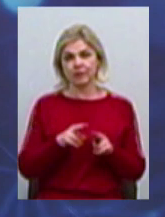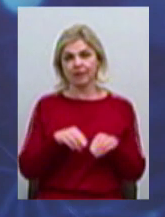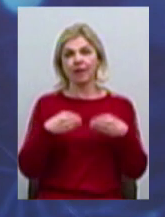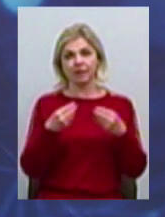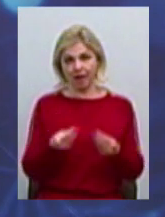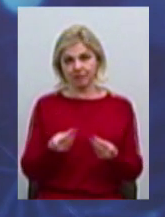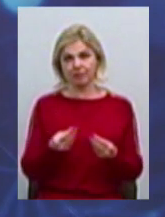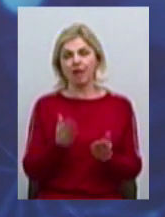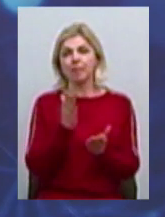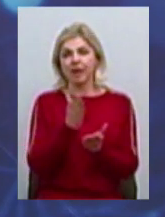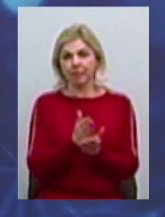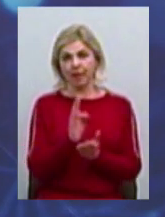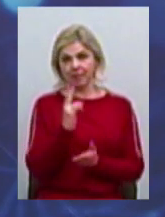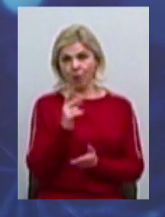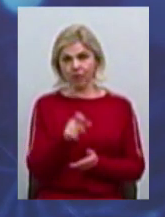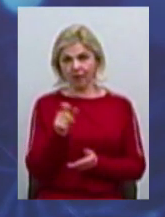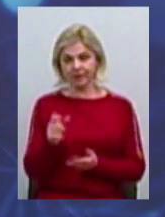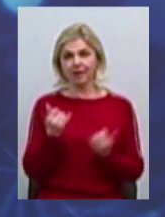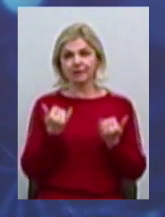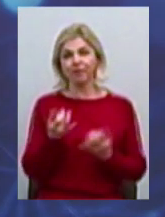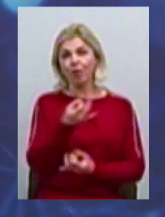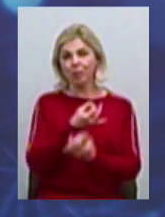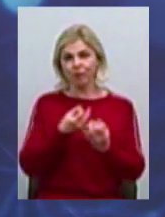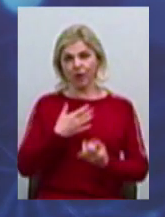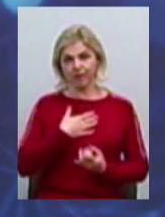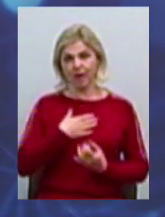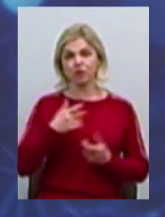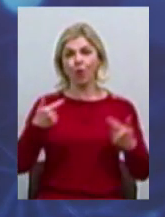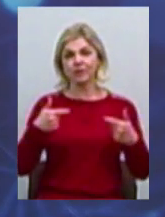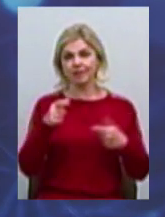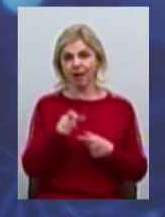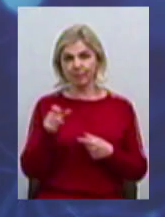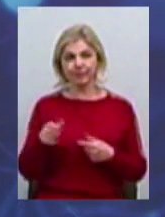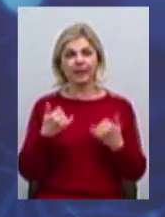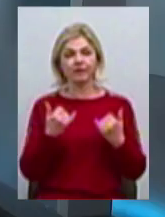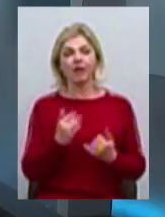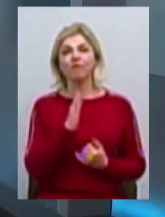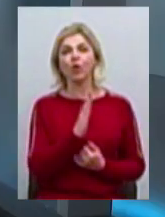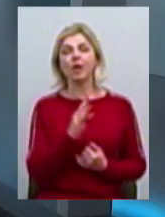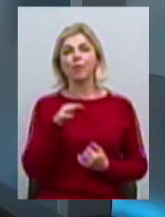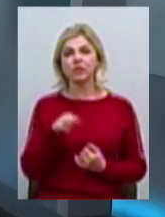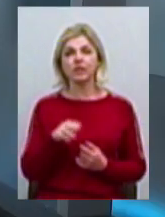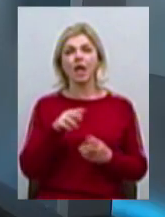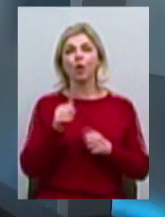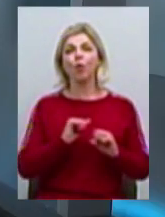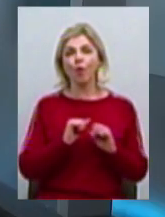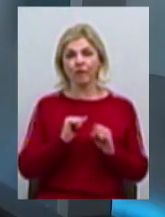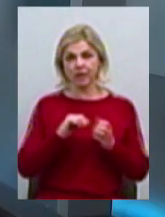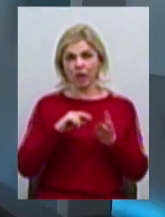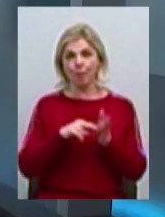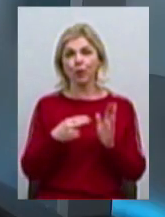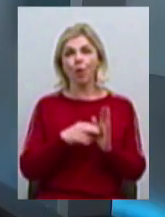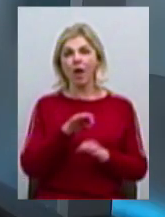безпосередньо миколаївцям, ми говоримо сьогодні з нашими гостями. Це Володимир Євсєєв, керівник проєкту «Інноваційний кластер